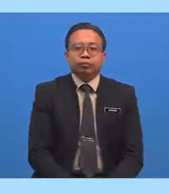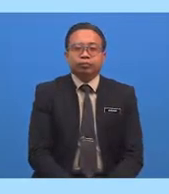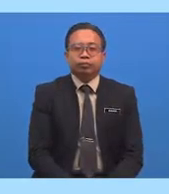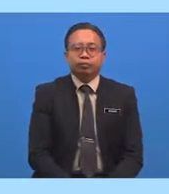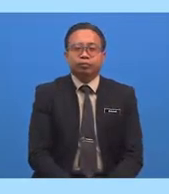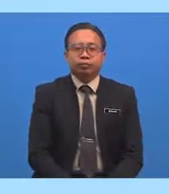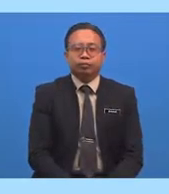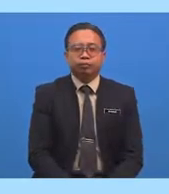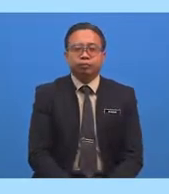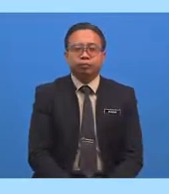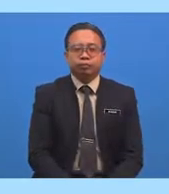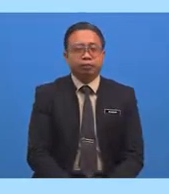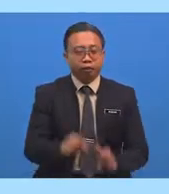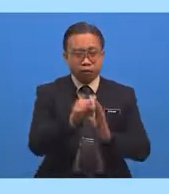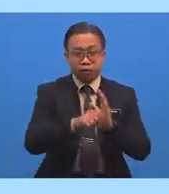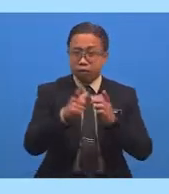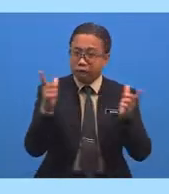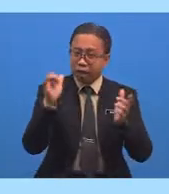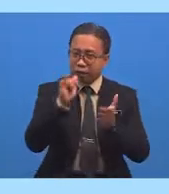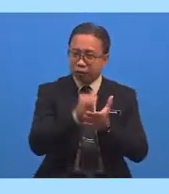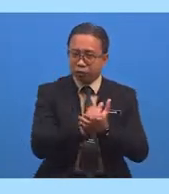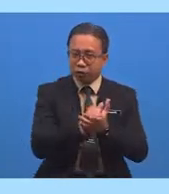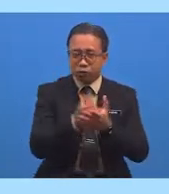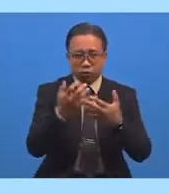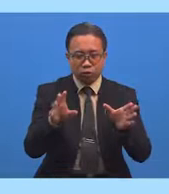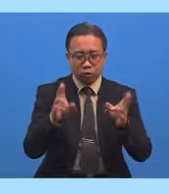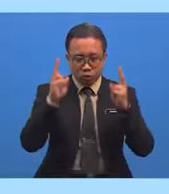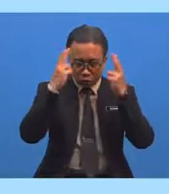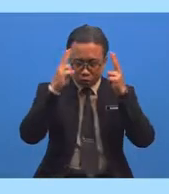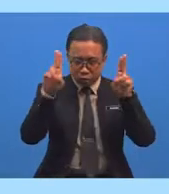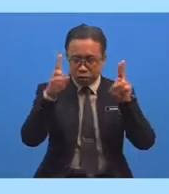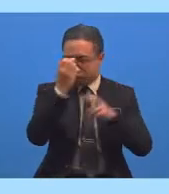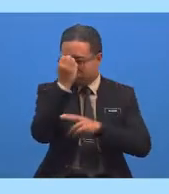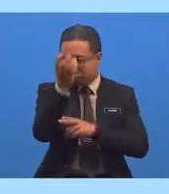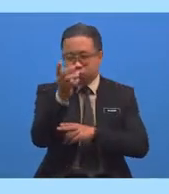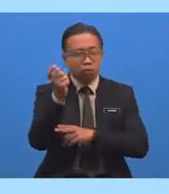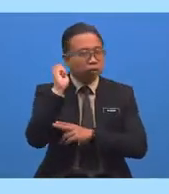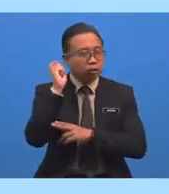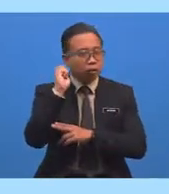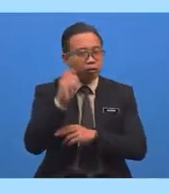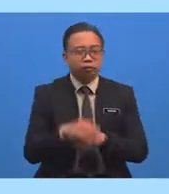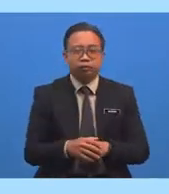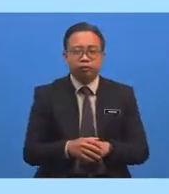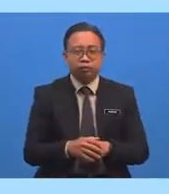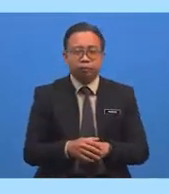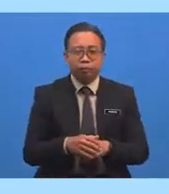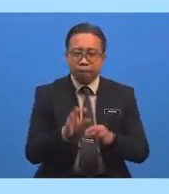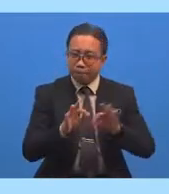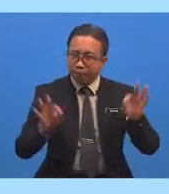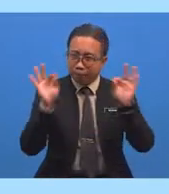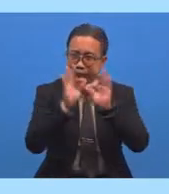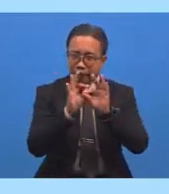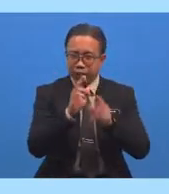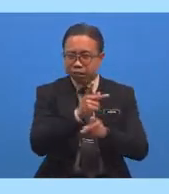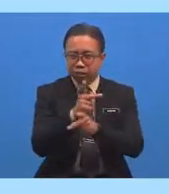Selain itu Sudah Ustaz Nyatakan Tadi Tentang Kepentingan Kita